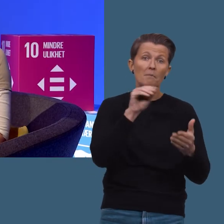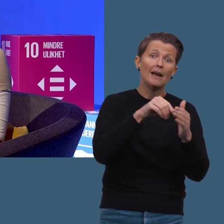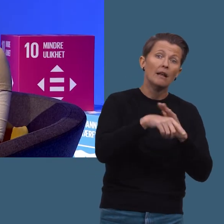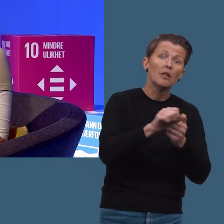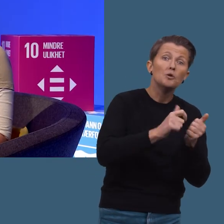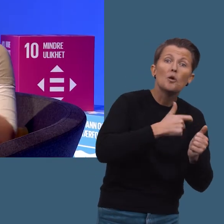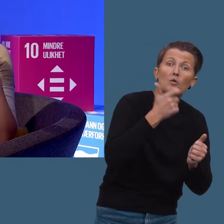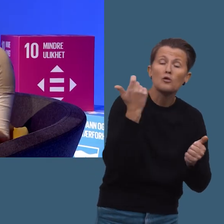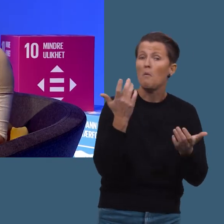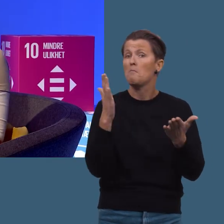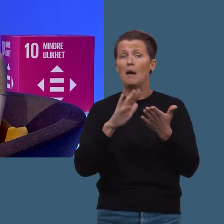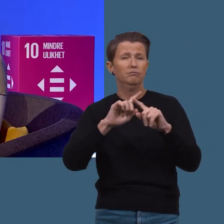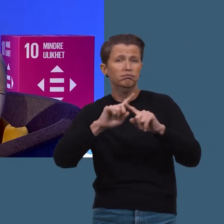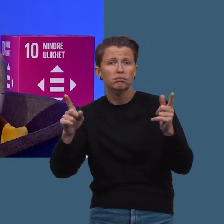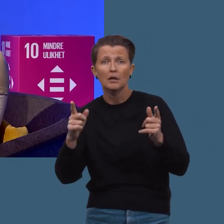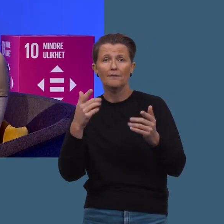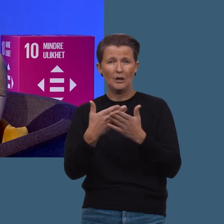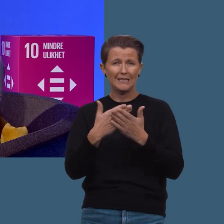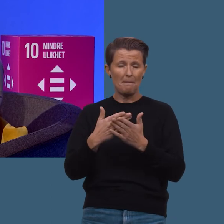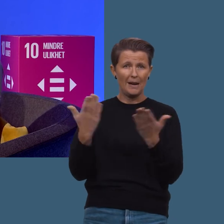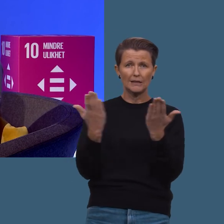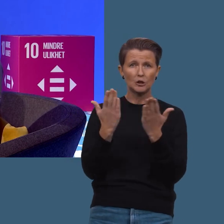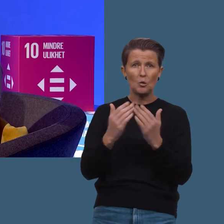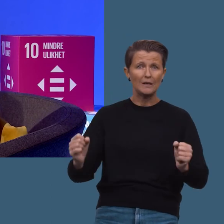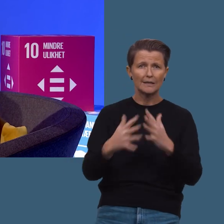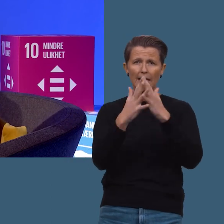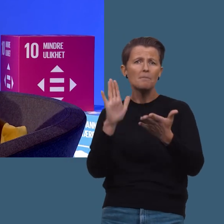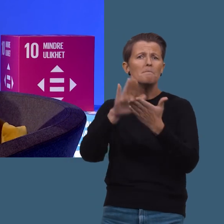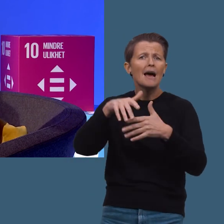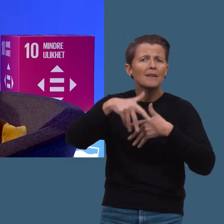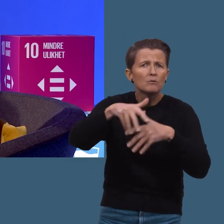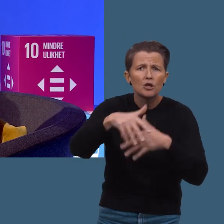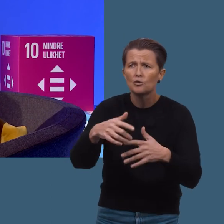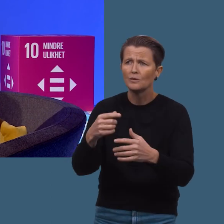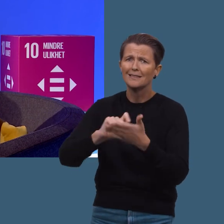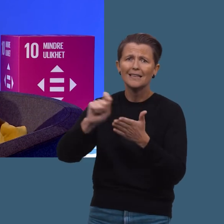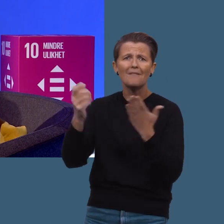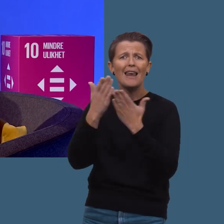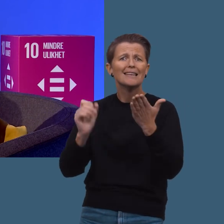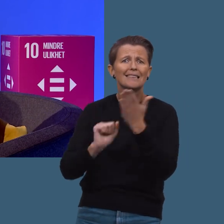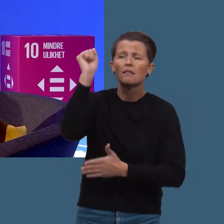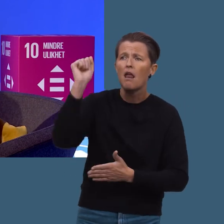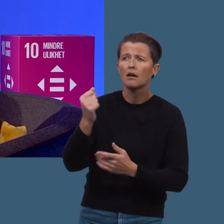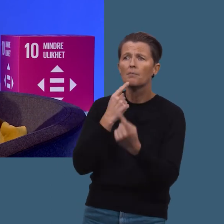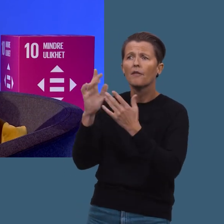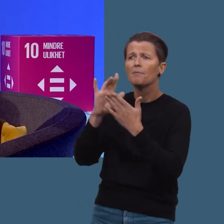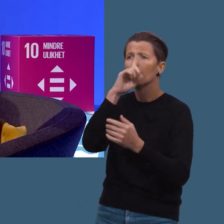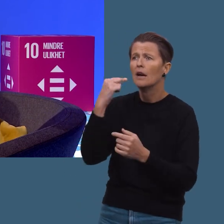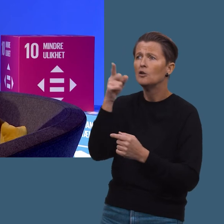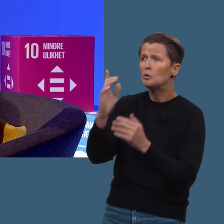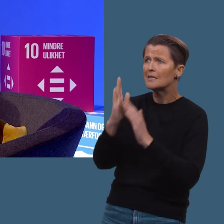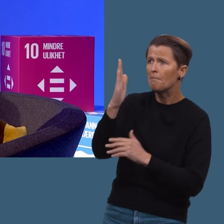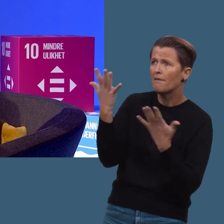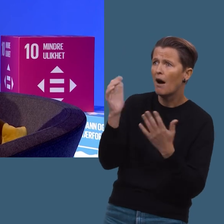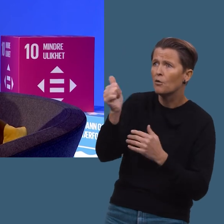Ungdom eller noe annet. Møte på demonstrasjoner som man gjorde under skolestreikene. Skrive leserinnlegg, snakke med foreldrene sine. Hva skal du stemme på?